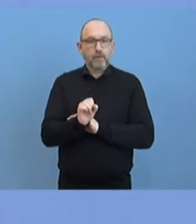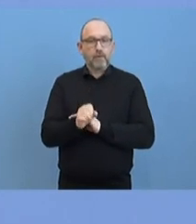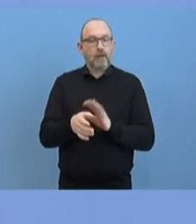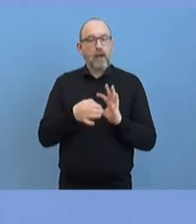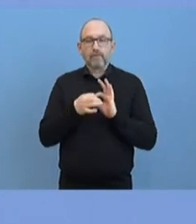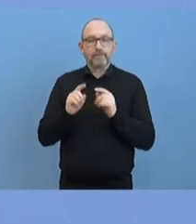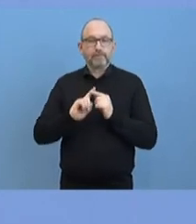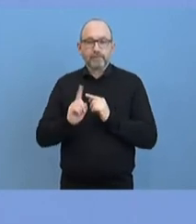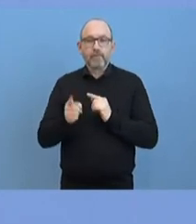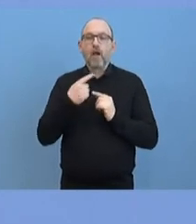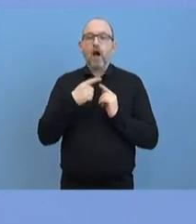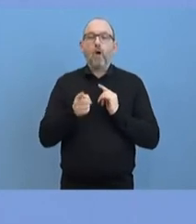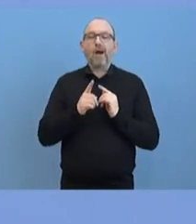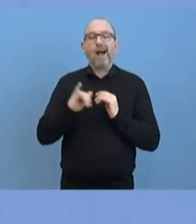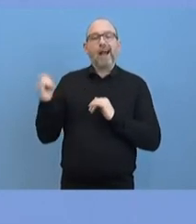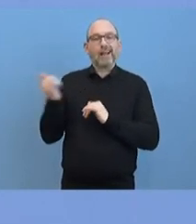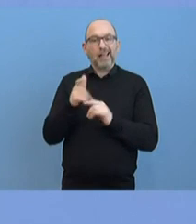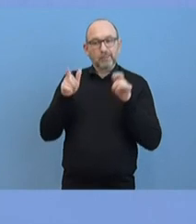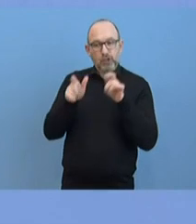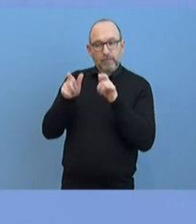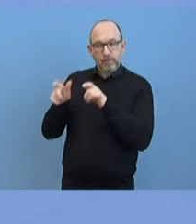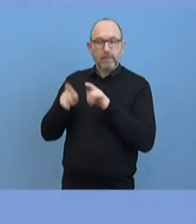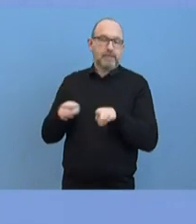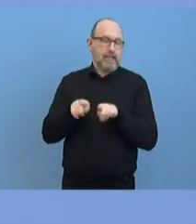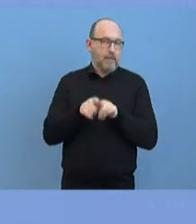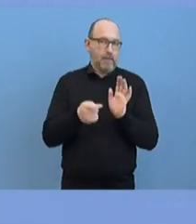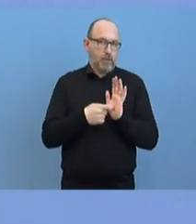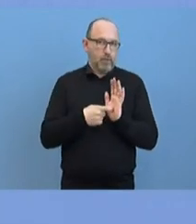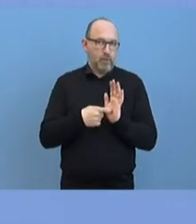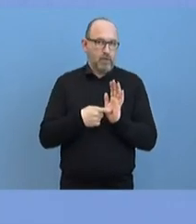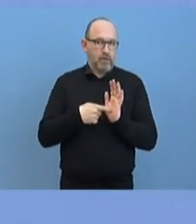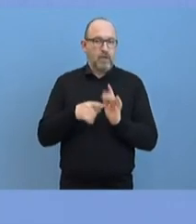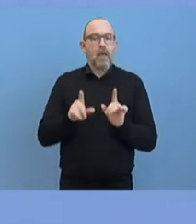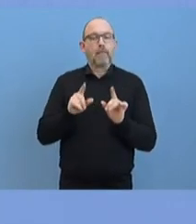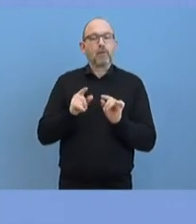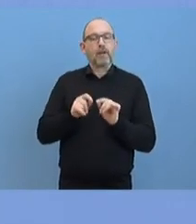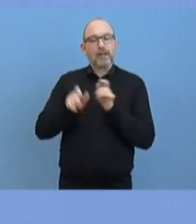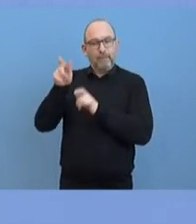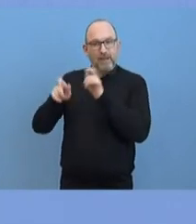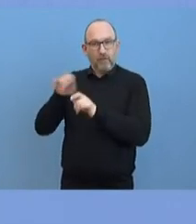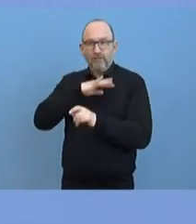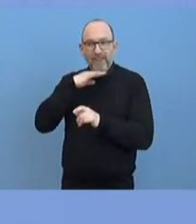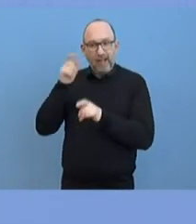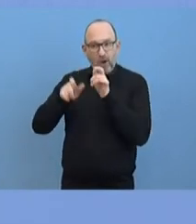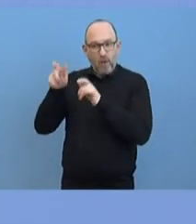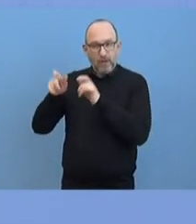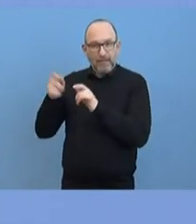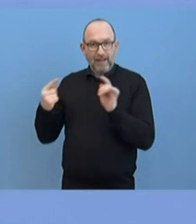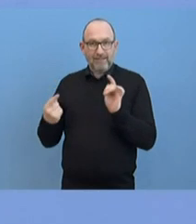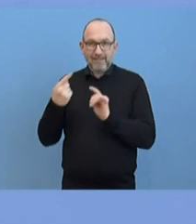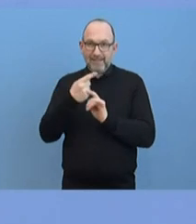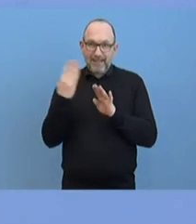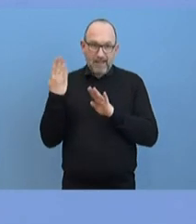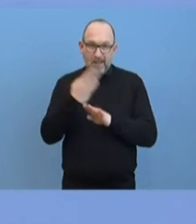Begründung auch anderer Einreisebeschränkungen. Es geht ja hier um einen größeren Personenkreis und die Zielrichtung besteht im Moment darin,